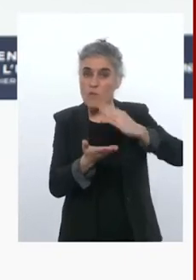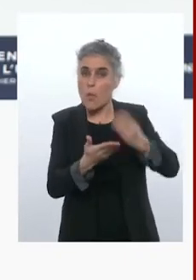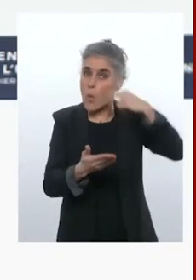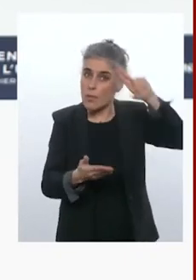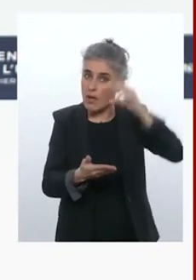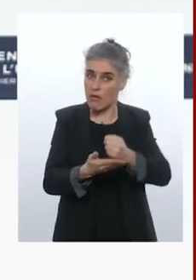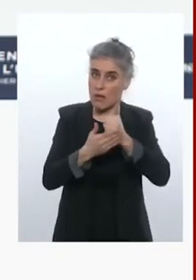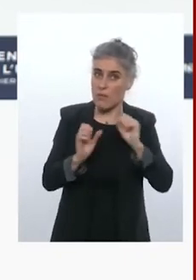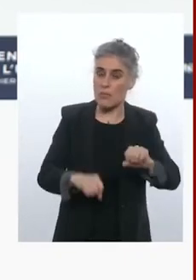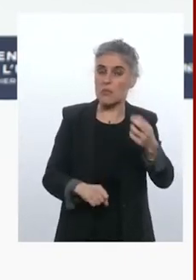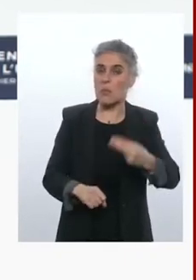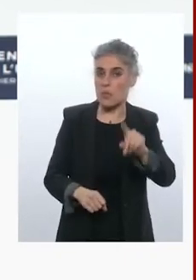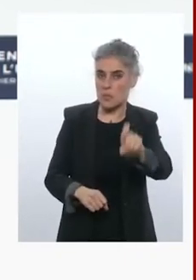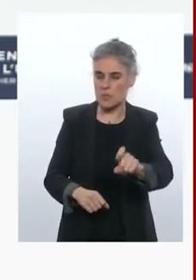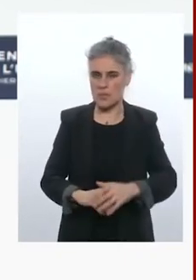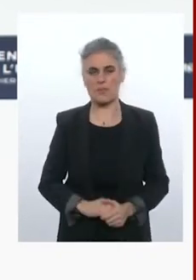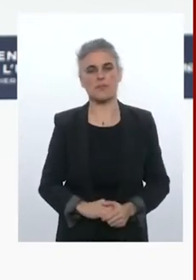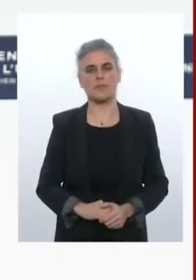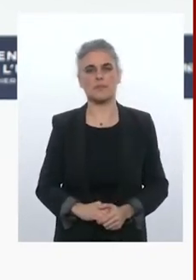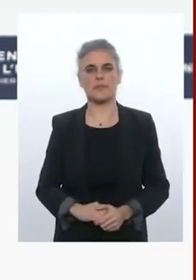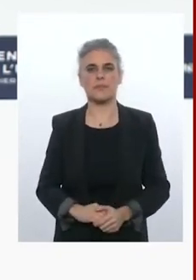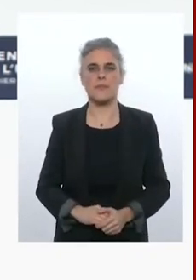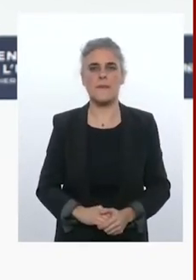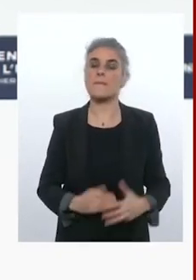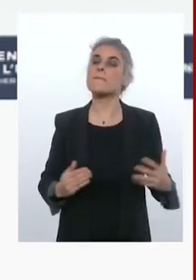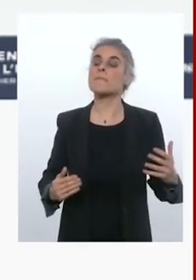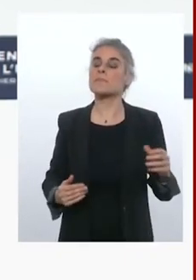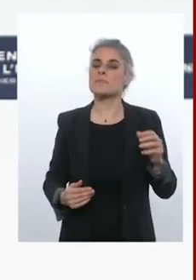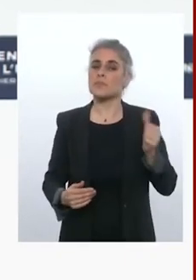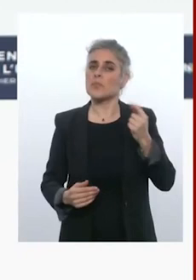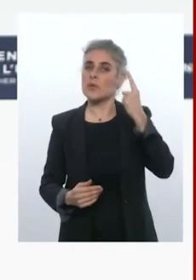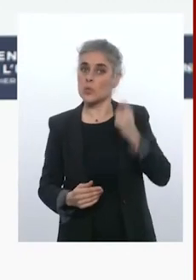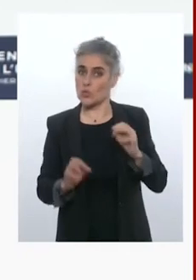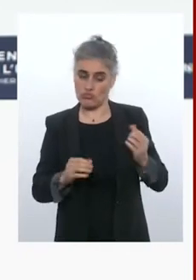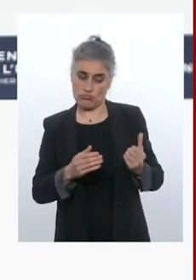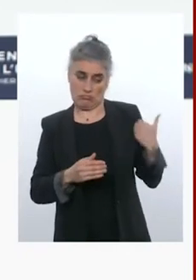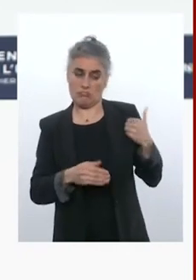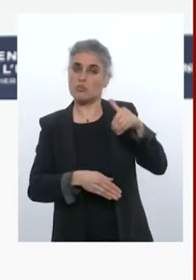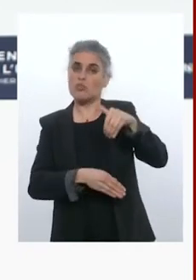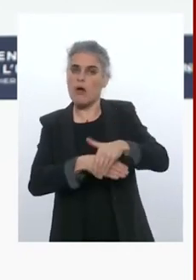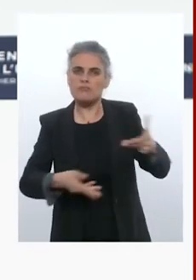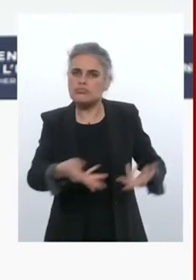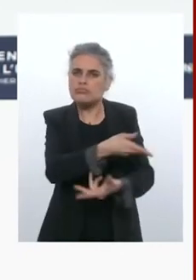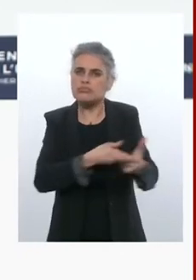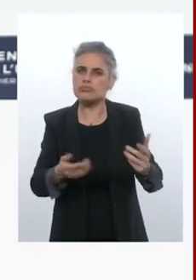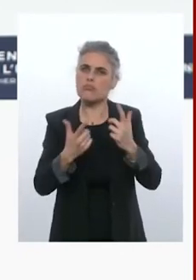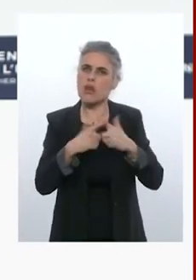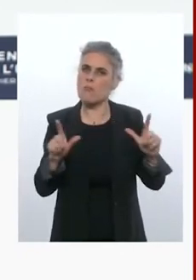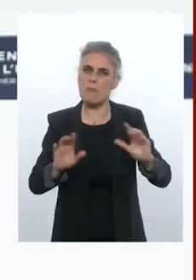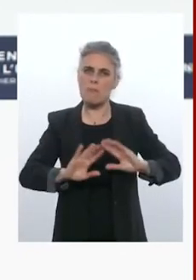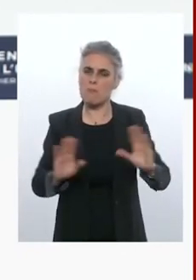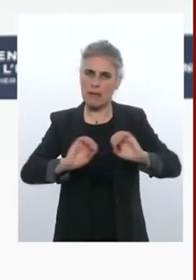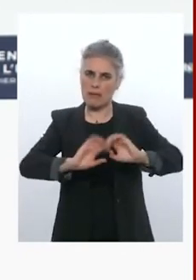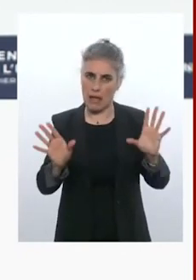Première question, tout a été évoqué ce soir de manière très libre et directe. Il n pas de consensus aujourd'hui pour envoyer de manière